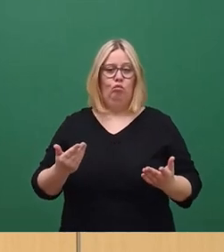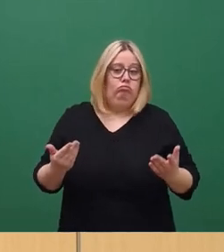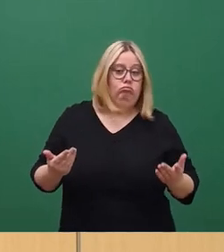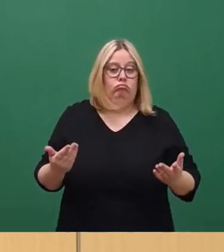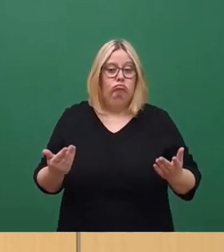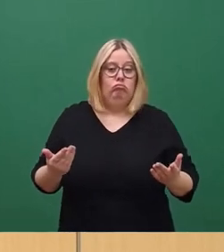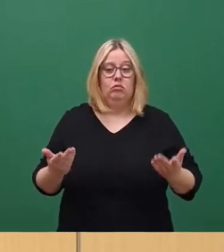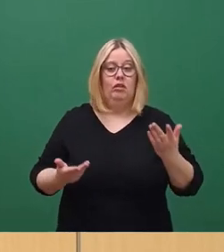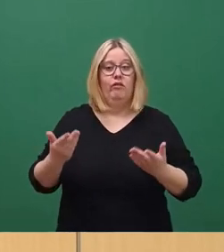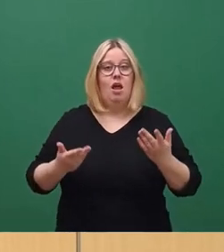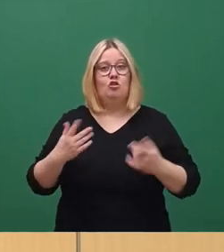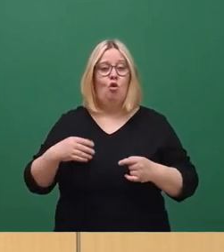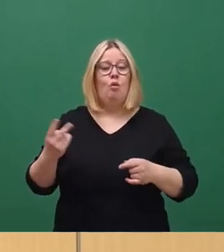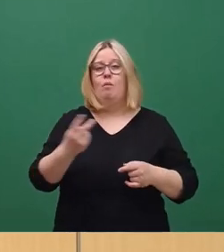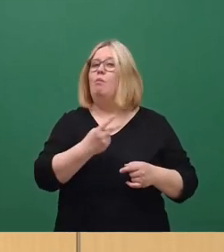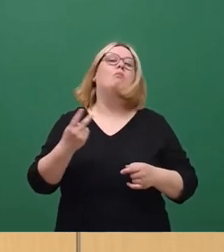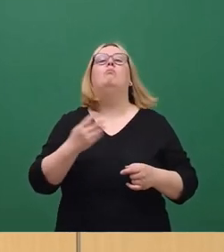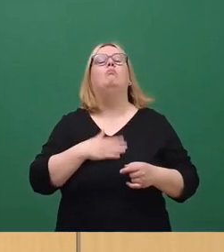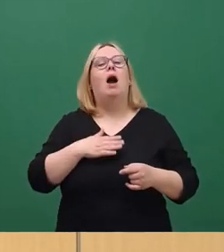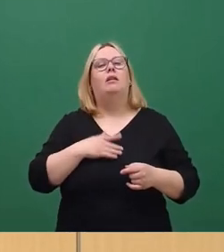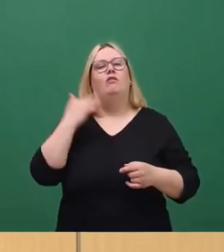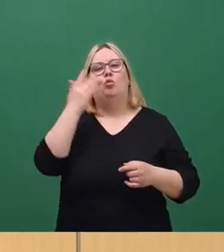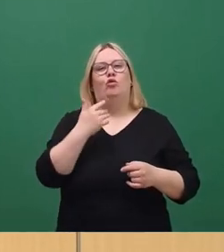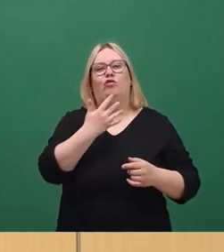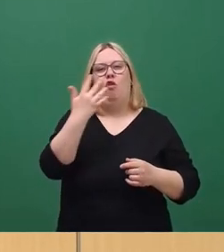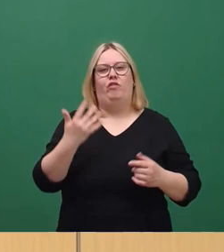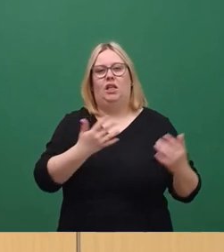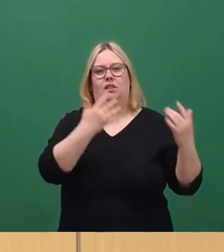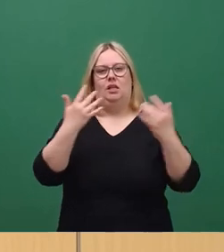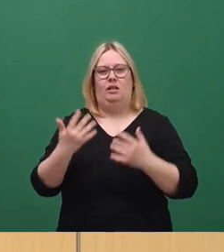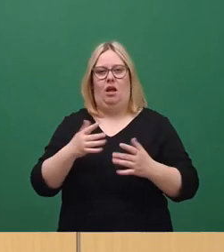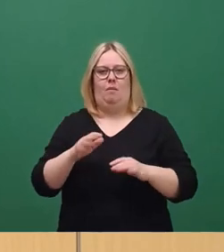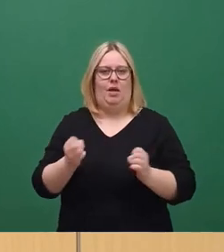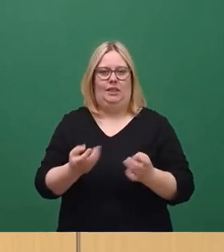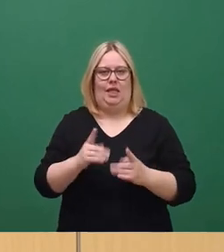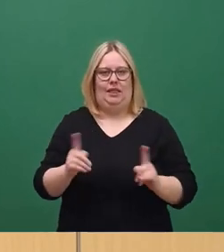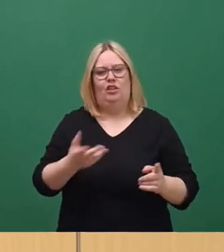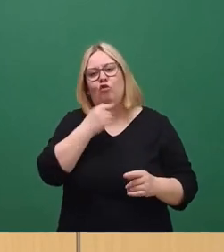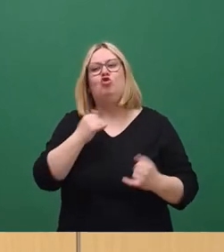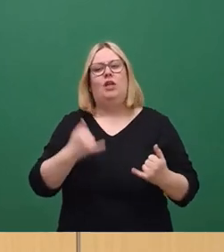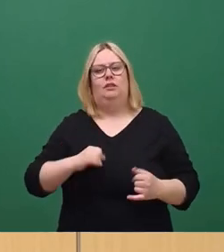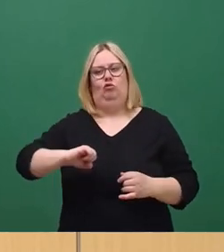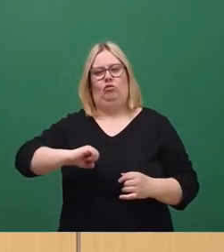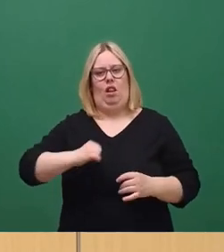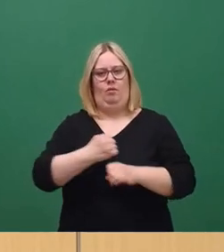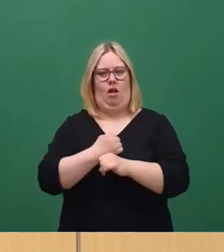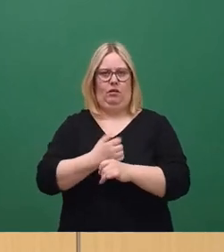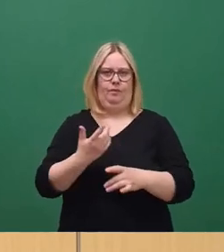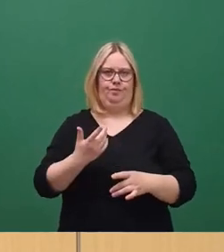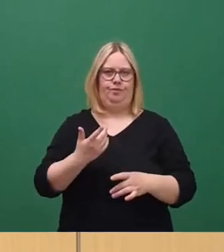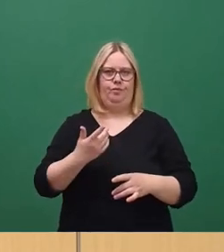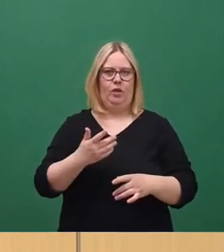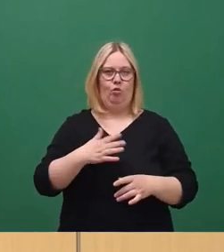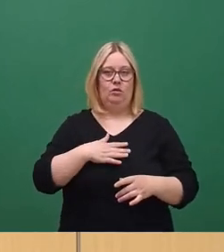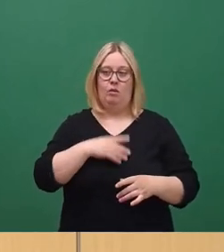wird wahrscheinlich, meine Vermutung, die nächsten 5-10 Jahre nichts passieren. Also das ist so meine Erfahrung. Und das sind eben auch Leute, wie die ich genannt habe,